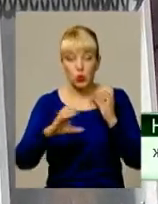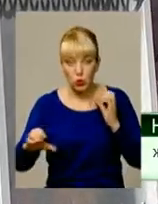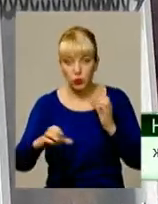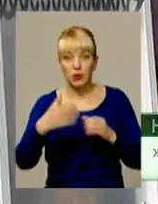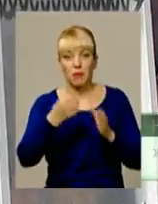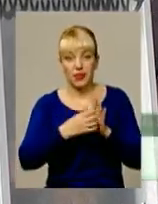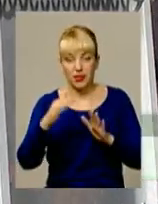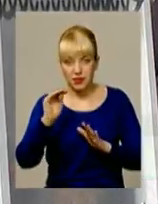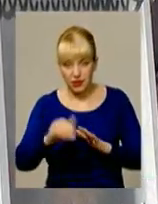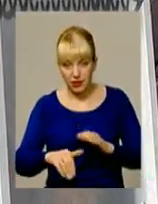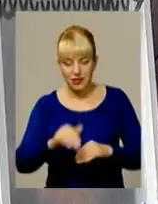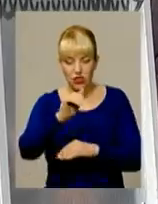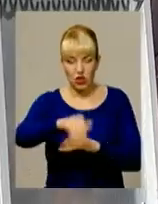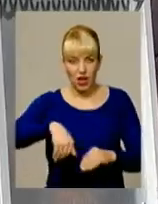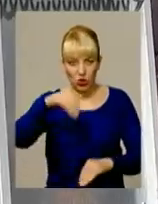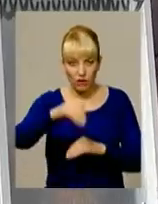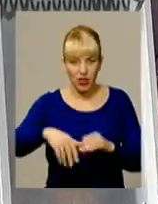до хати, а ще щочок,